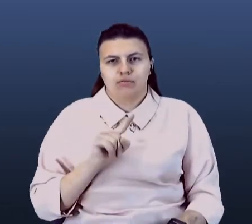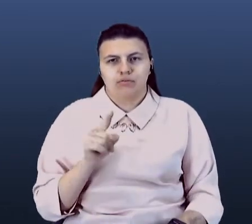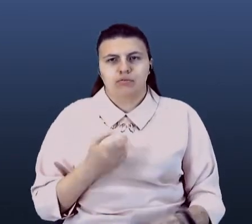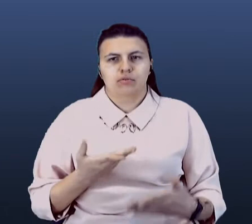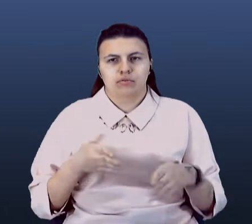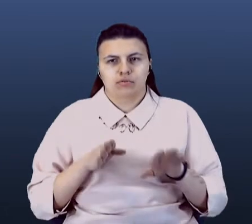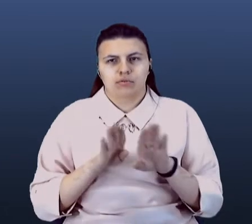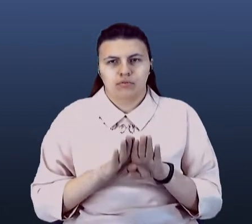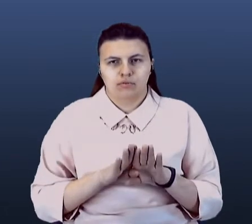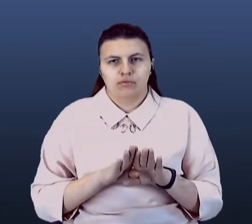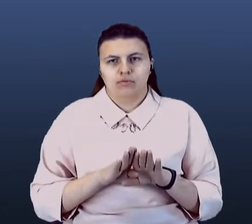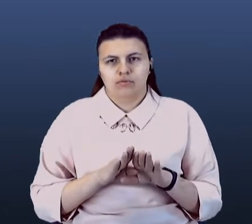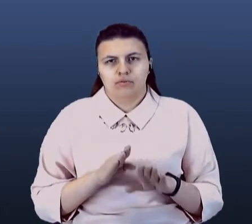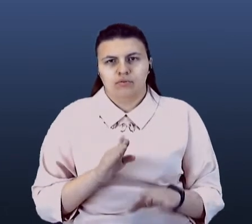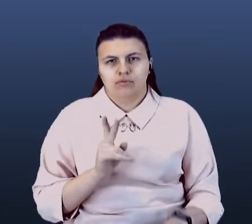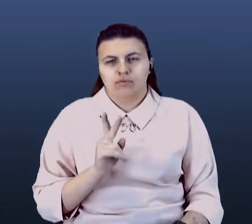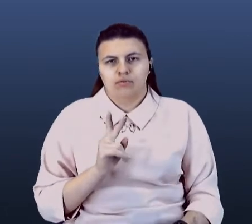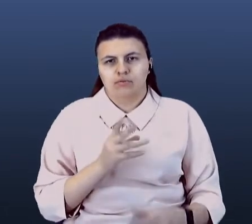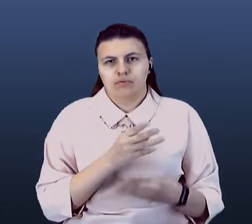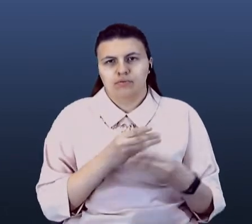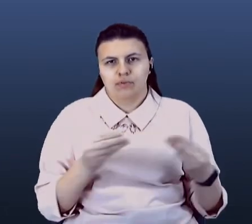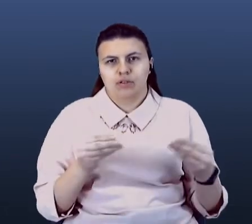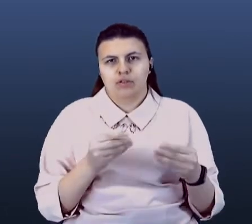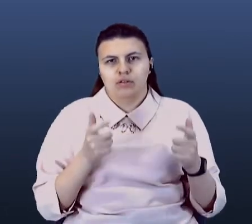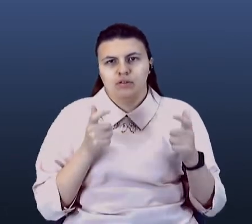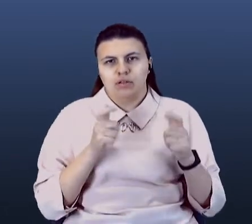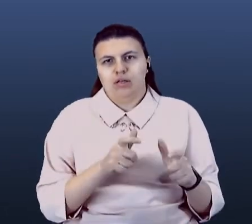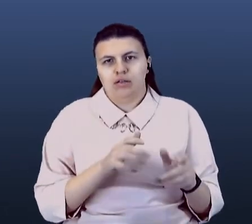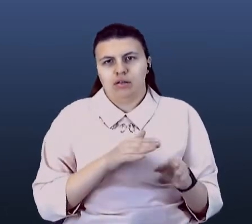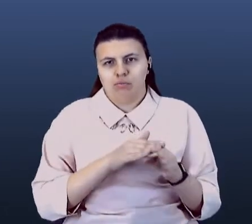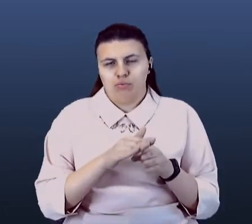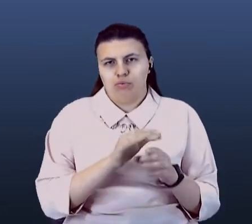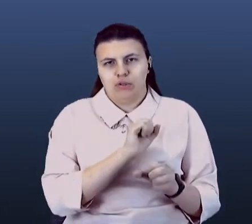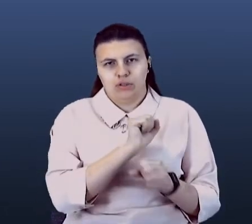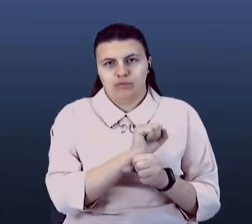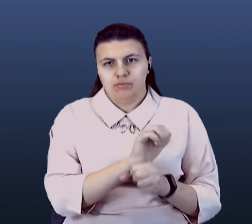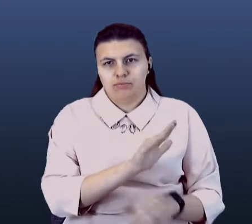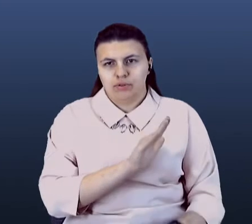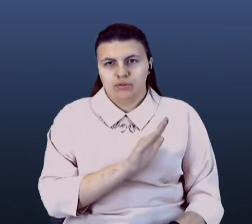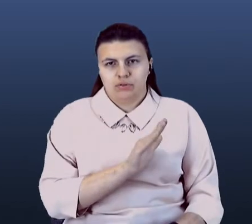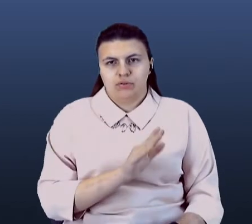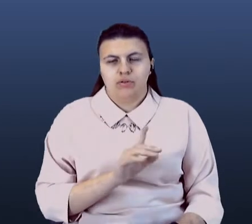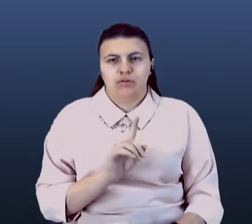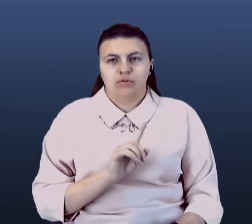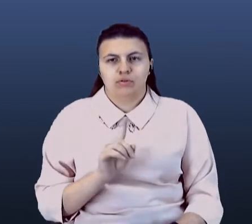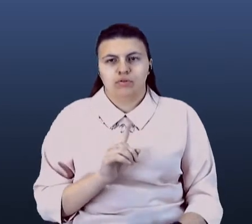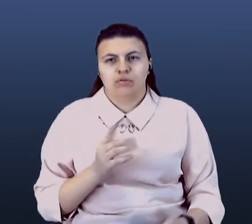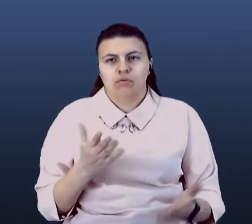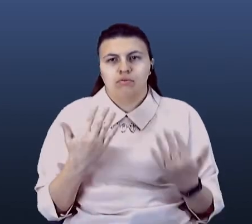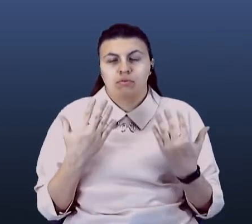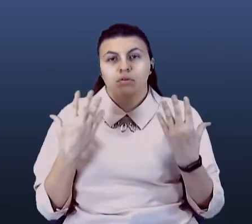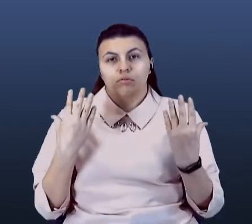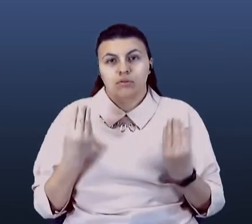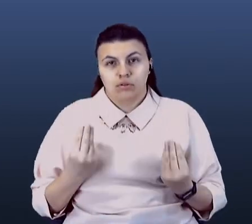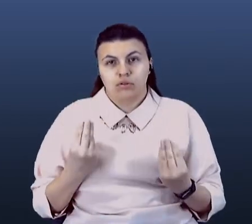Це показався весенний карантин, весенний локдаун. Що касається карантину вихідного дня, цього